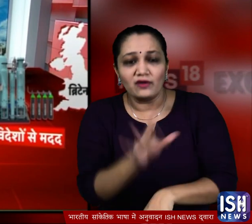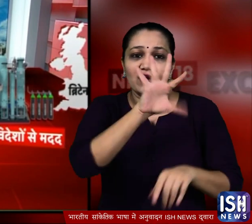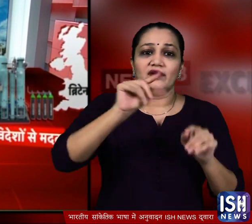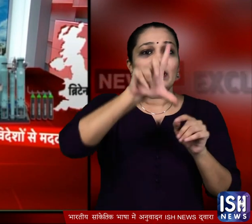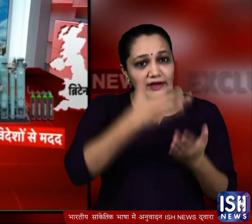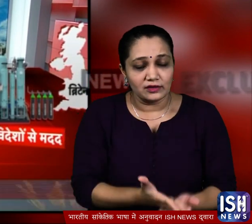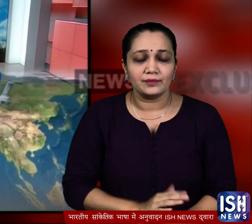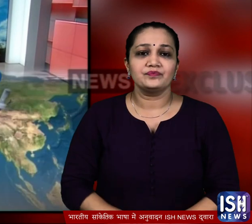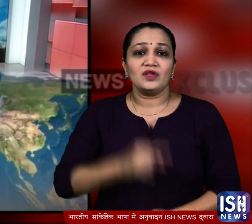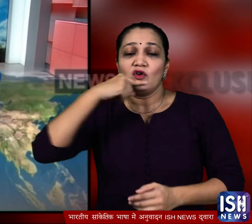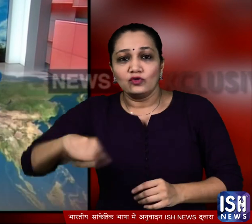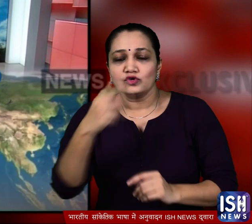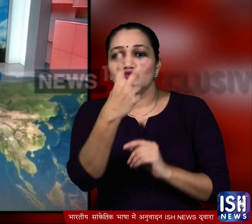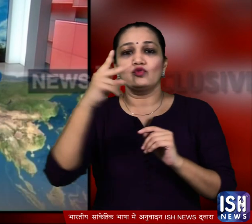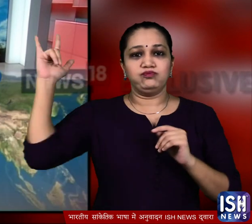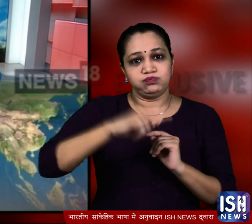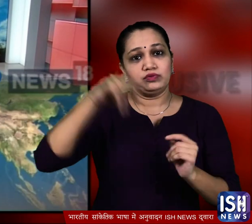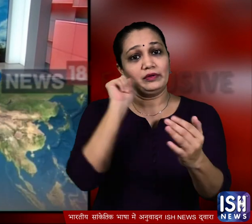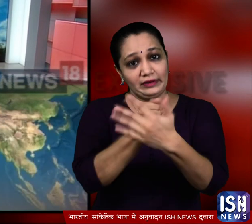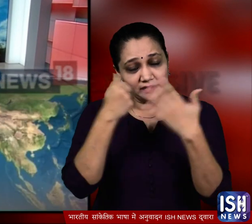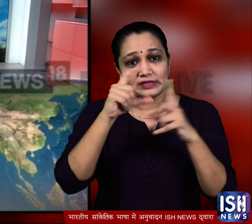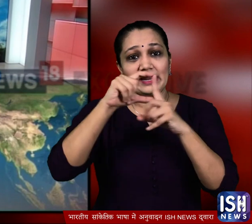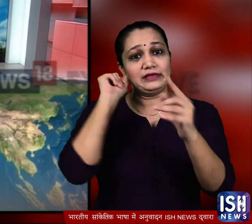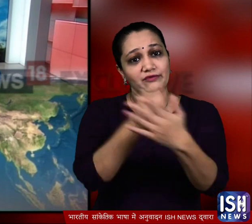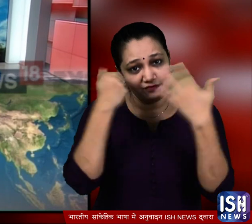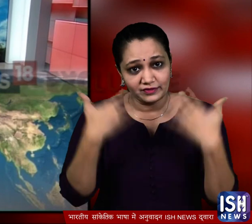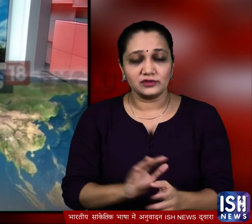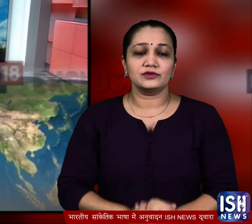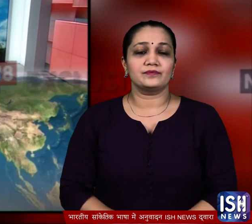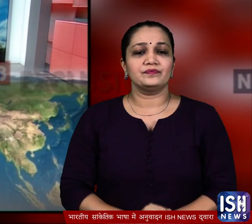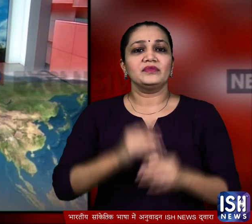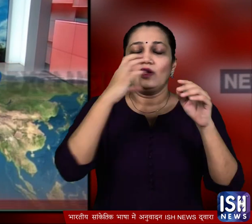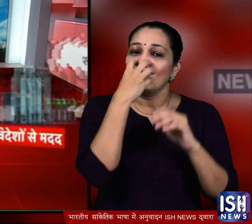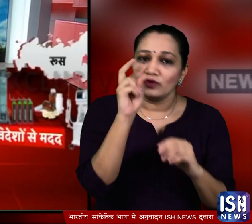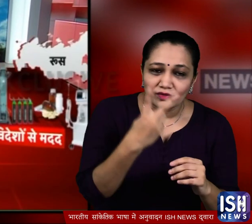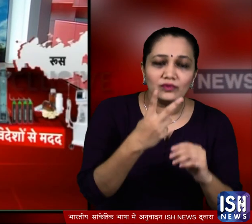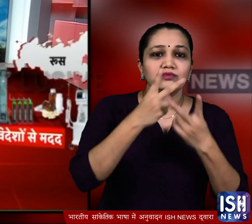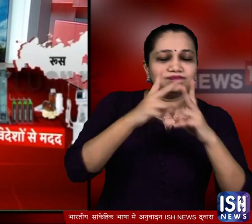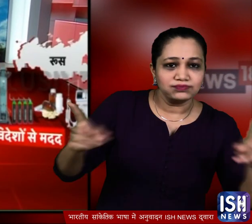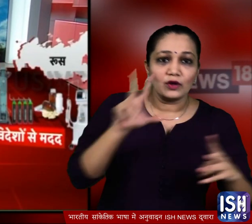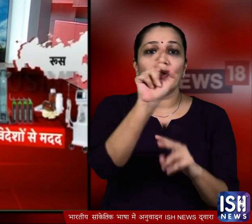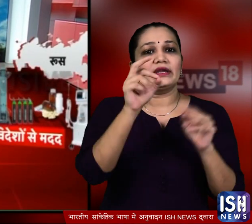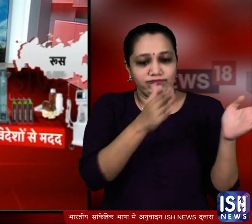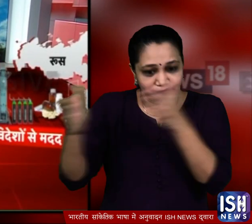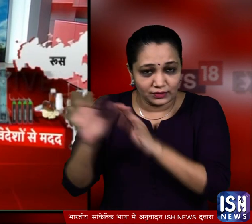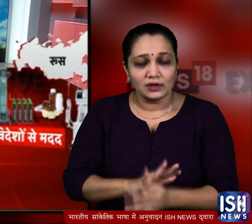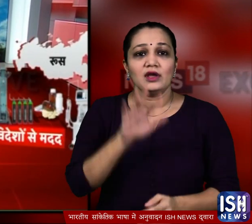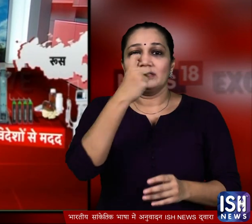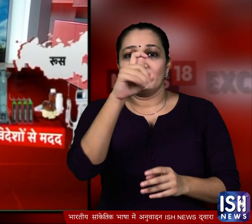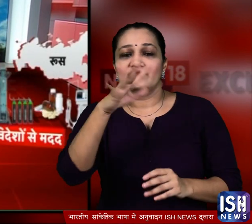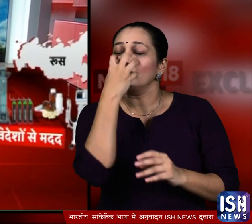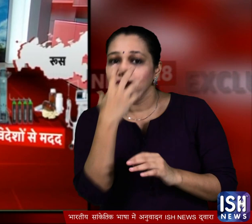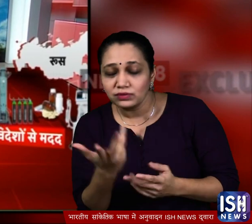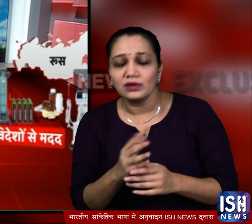लिटर उतपादन होगा जबकि रूस से दो विमान राहत का सामान लेकर दिल्ली पहुँच चुके हैं जिन में ऑक्सिजन उतपादन करने वाली 20 यूनिट, 75